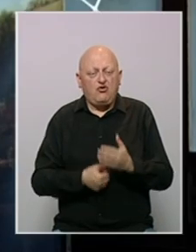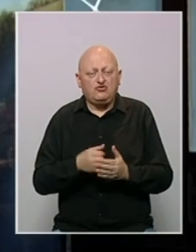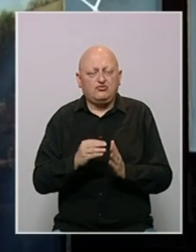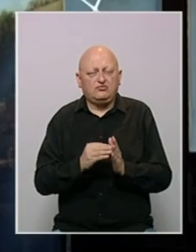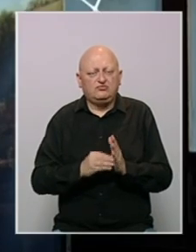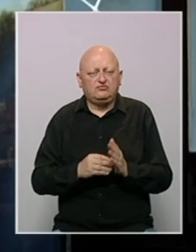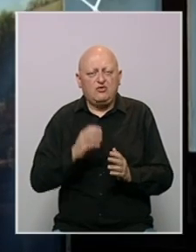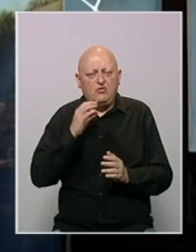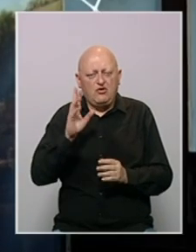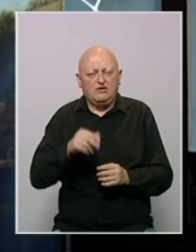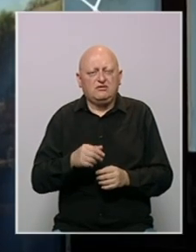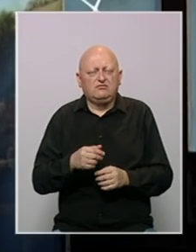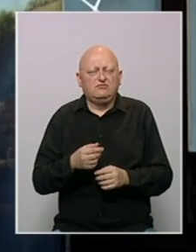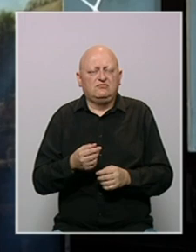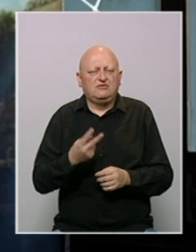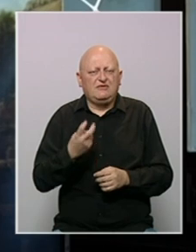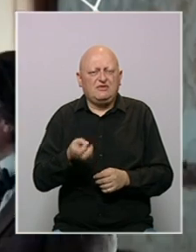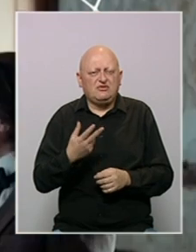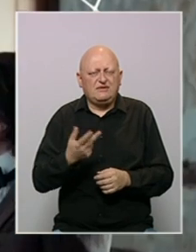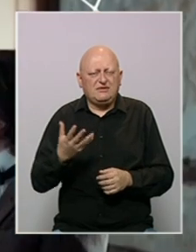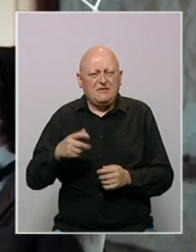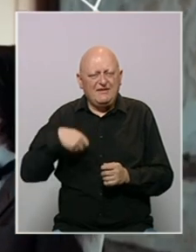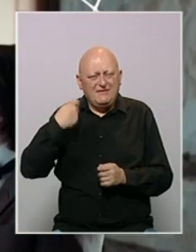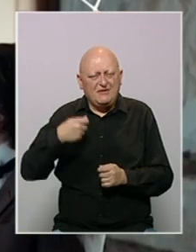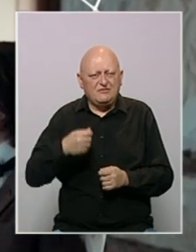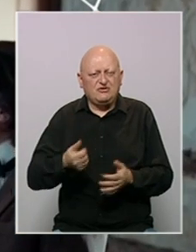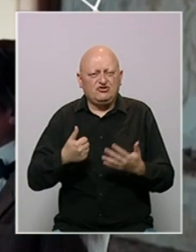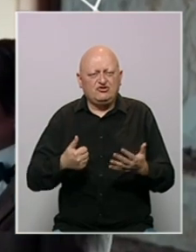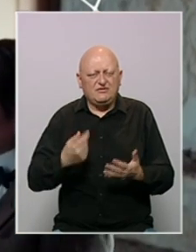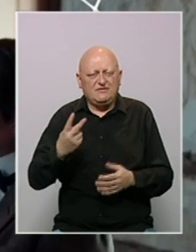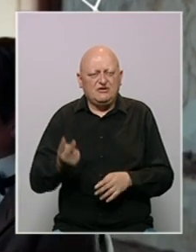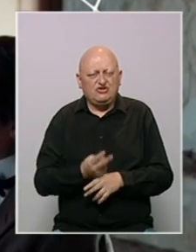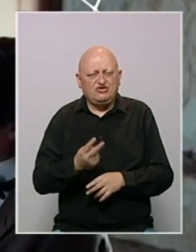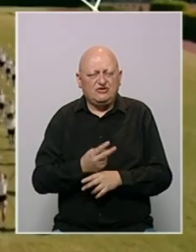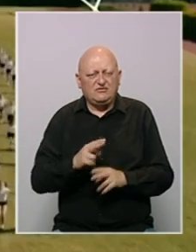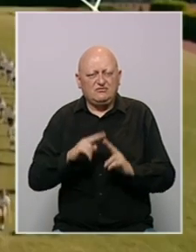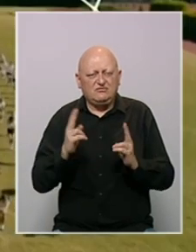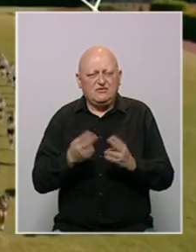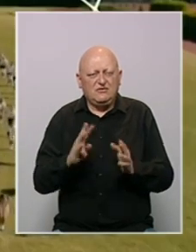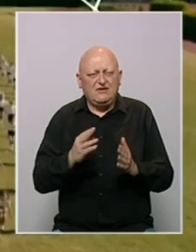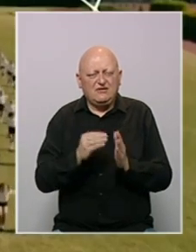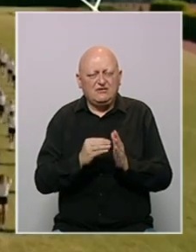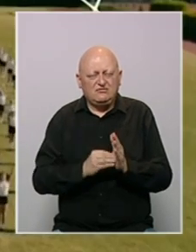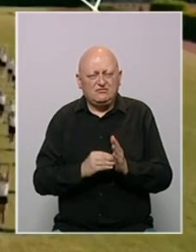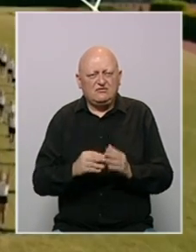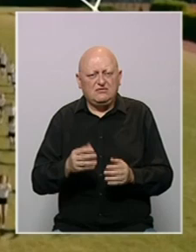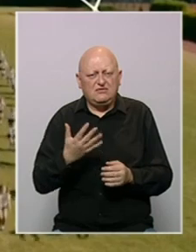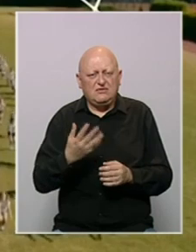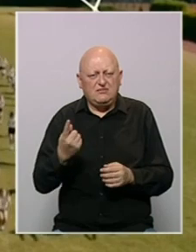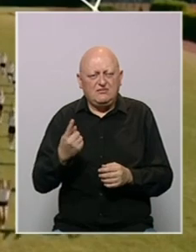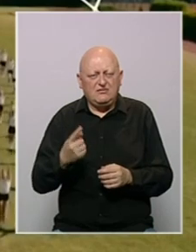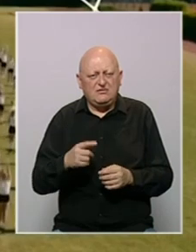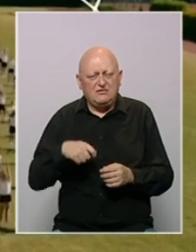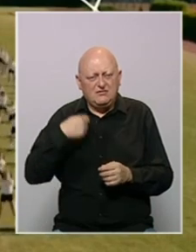programu publika ima priliku pogledati 235 filmova iz 62 zemlje u 19 programa, od čega će 51